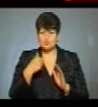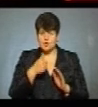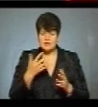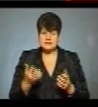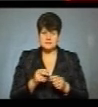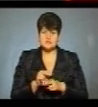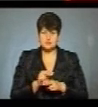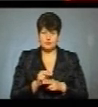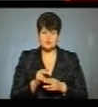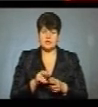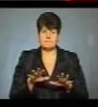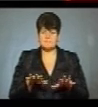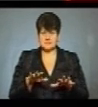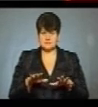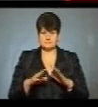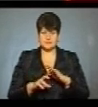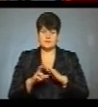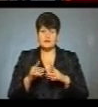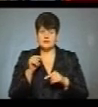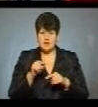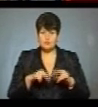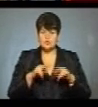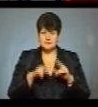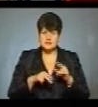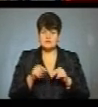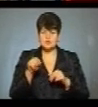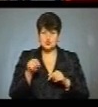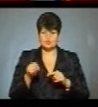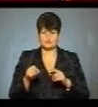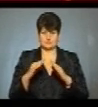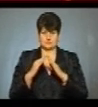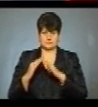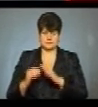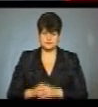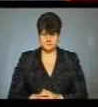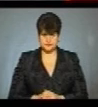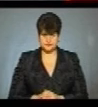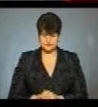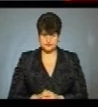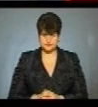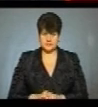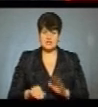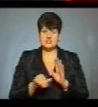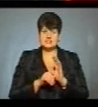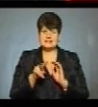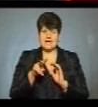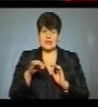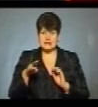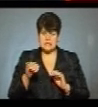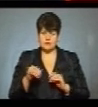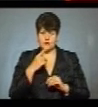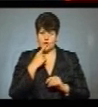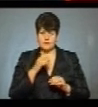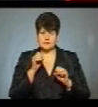ремонту місцевої ратуші. У ньому історія будівництва цієї споруди. Шість літрів крові здали військові